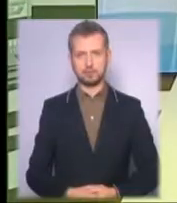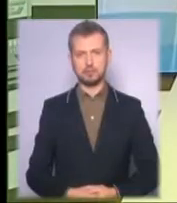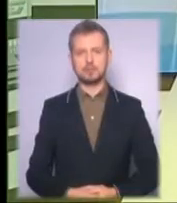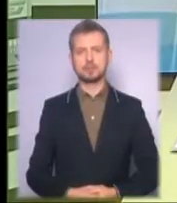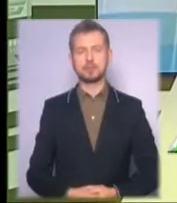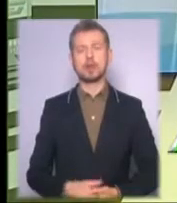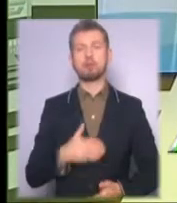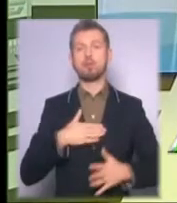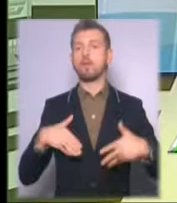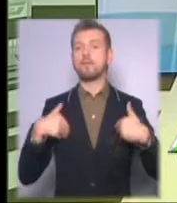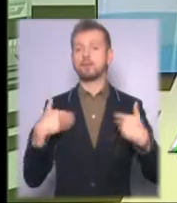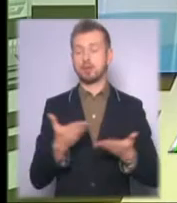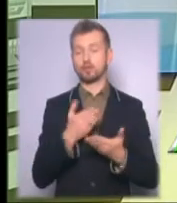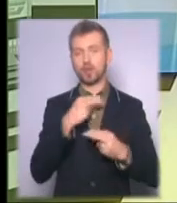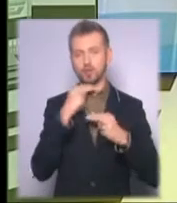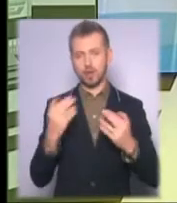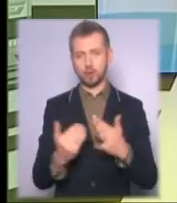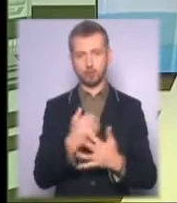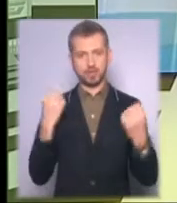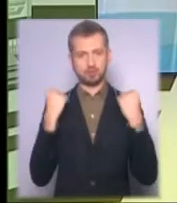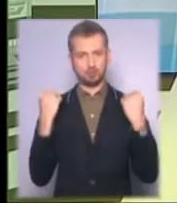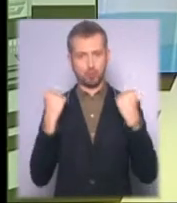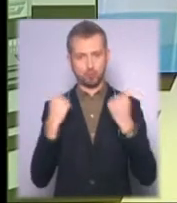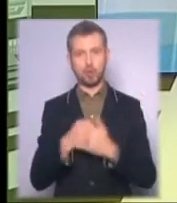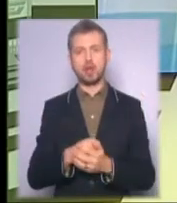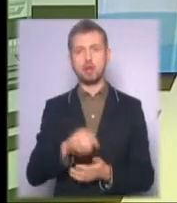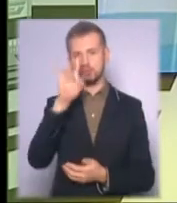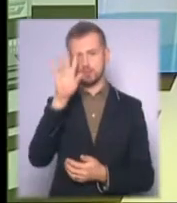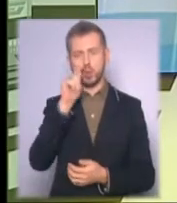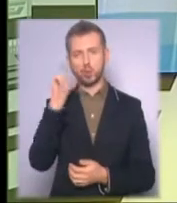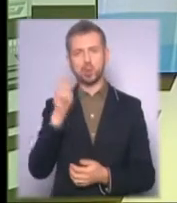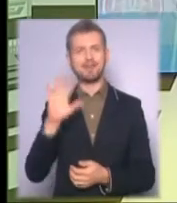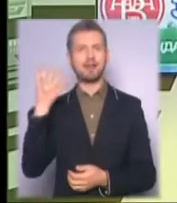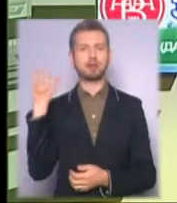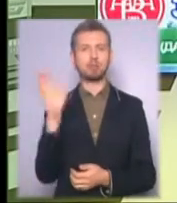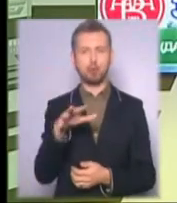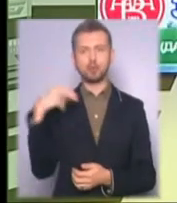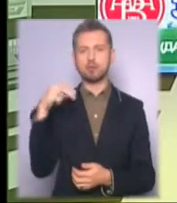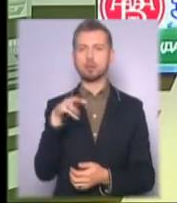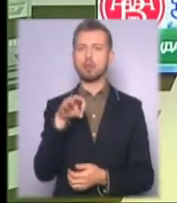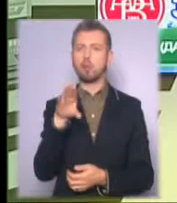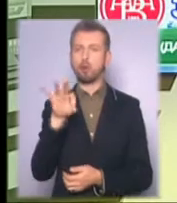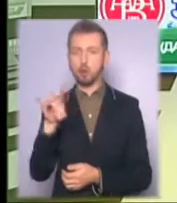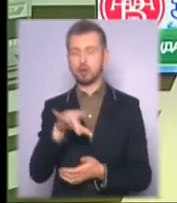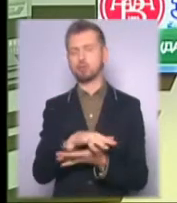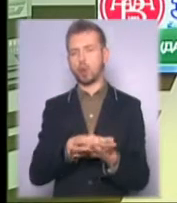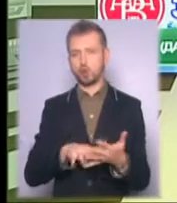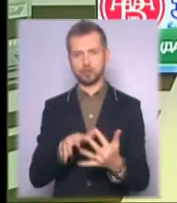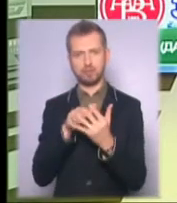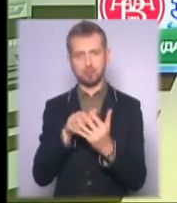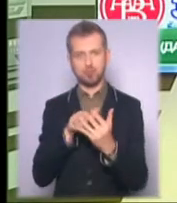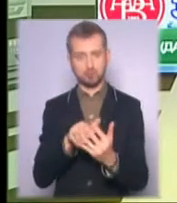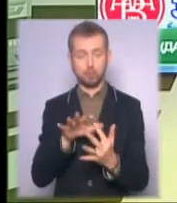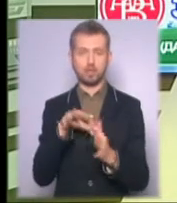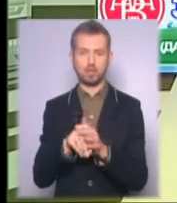Моє вітання до вашої уваги – новини спорту. Чемпіон України з гандболу «Запоріжський мотор» продовжує боротьбу у гандбольній лізі